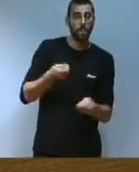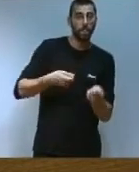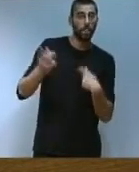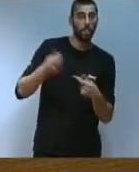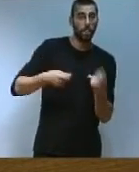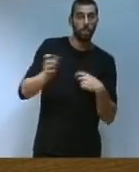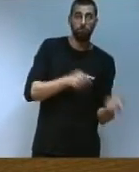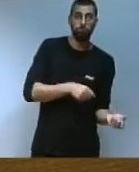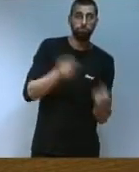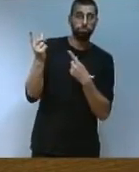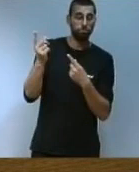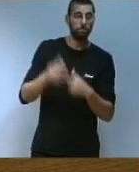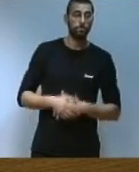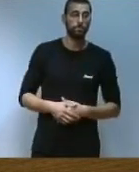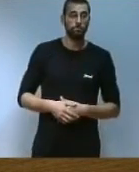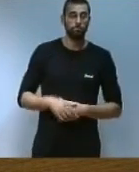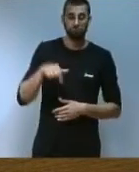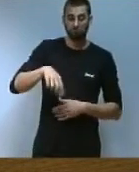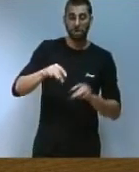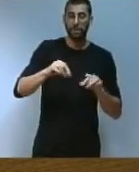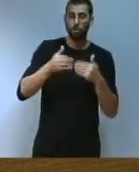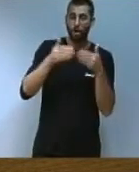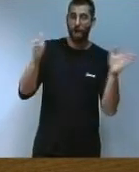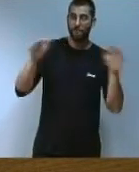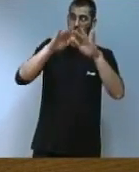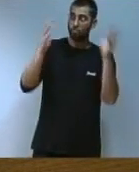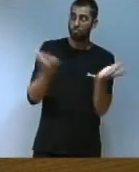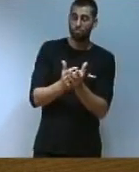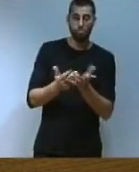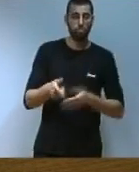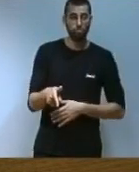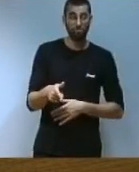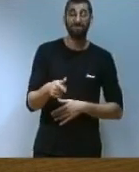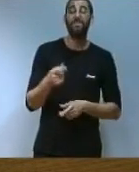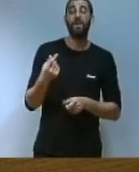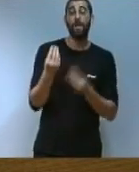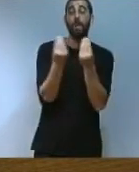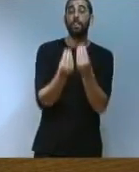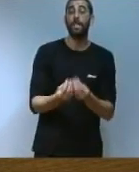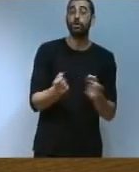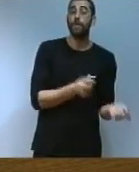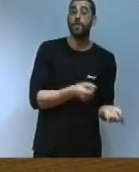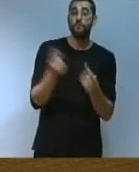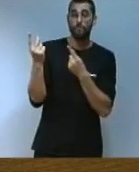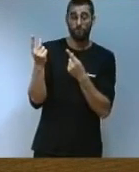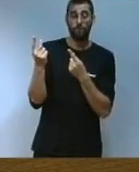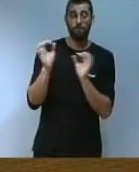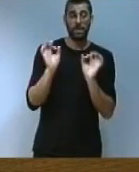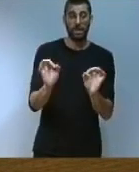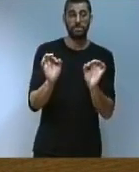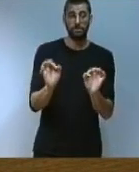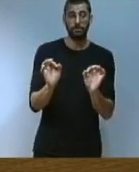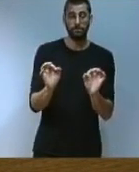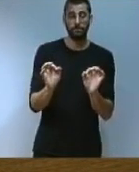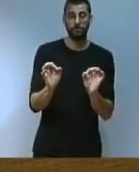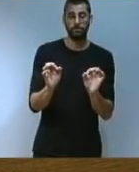Som un territori obert al món així ho demostren les xifres d'exportació en la passada legislatura. La internacionalització de